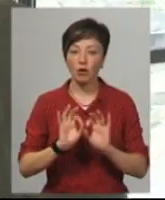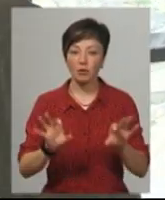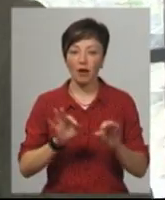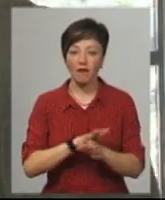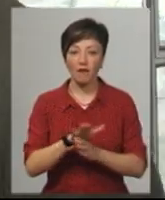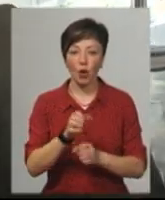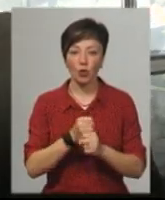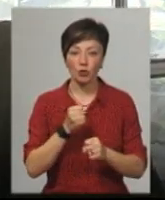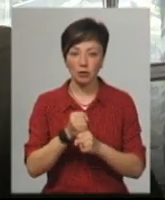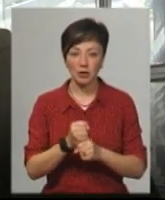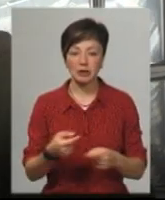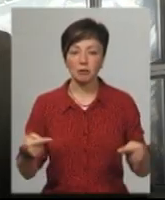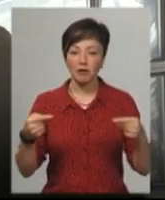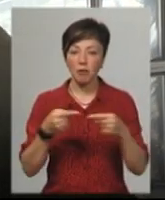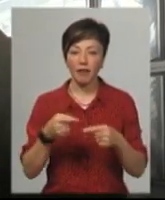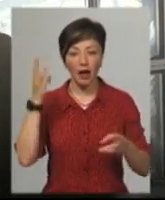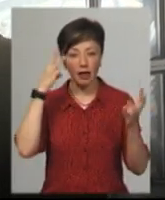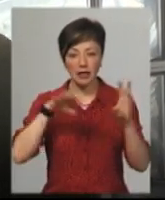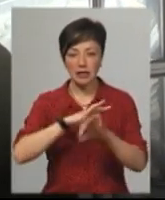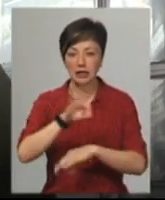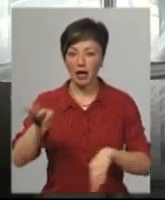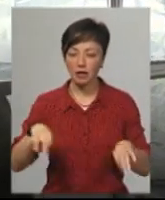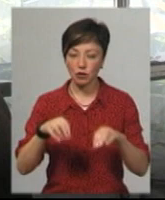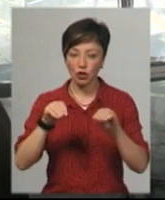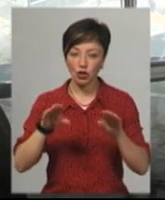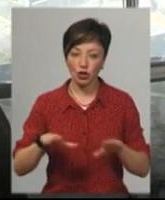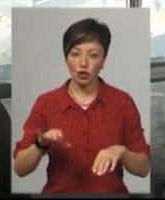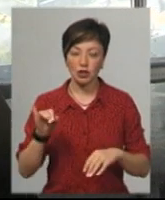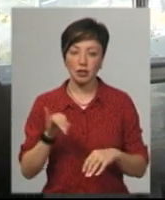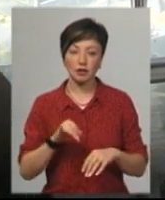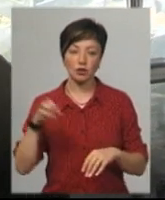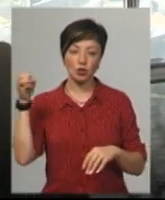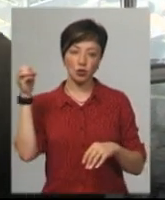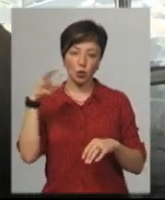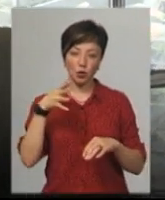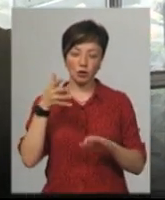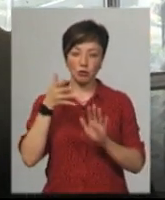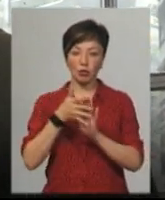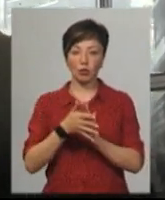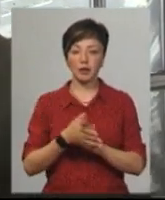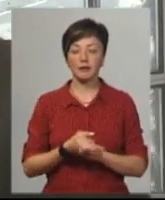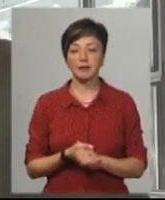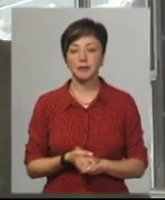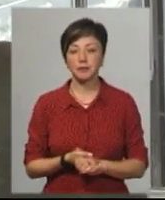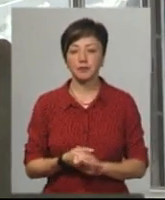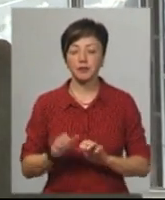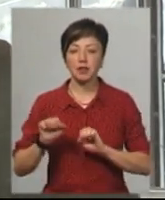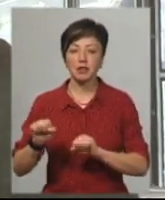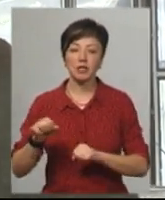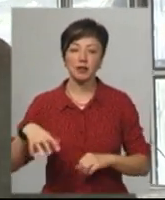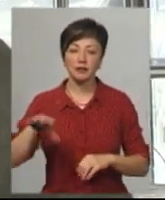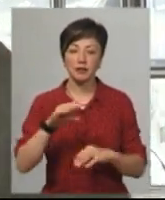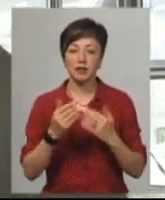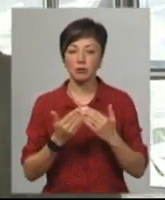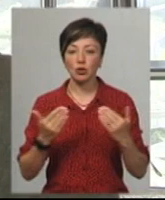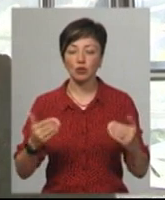Співпадає як дизайнерське рішення, так і від сонячних промінь. Захищає всі експозиції,